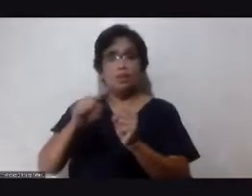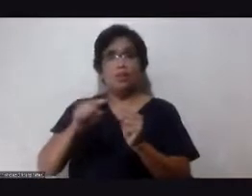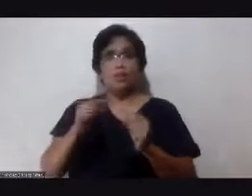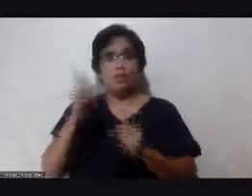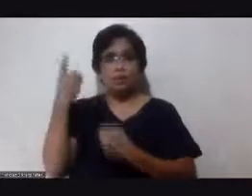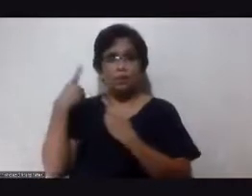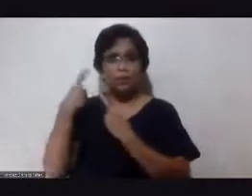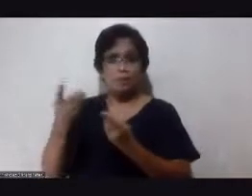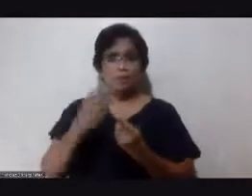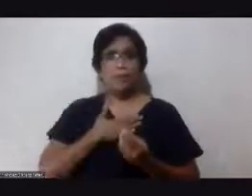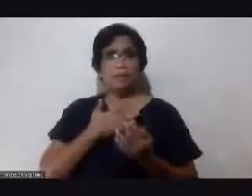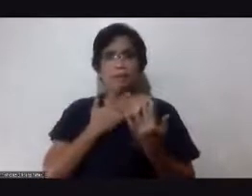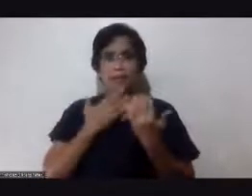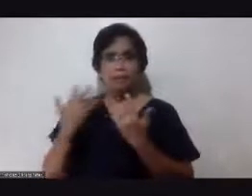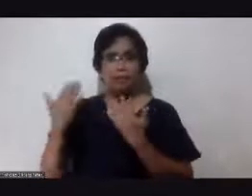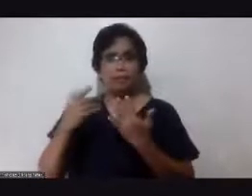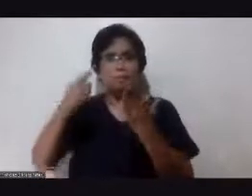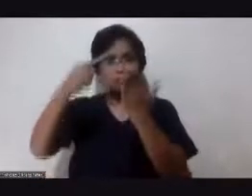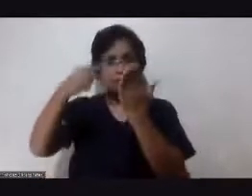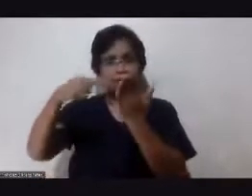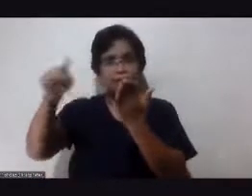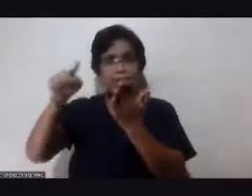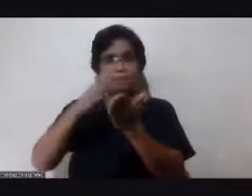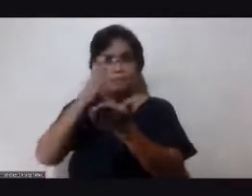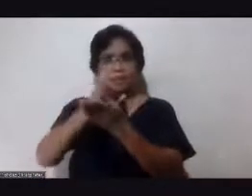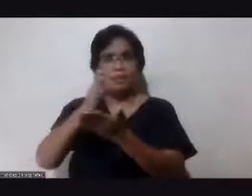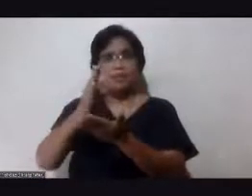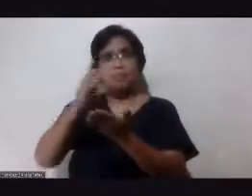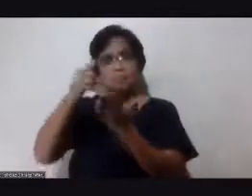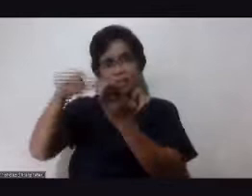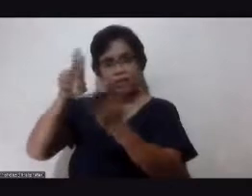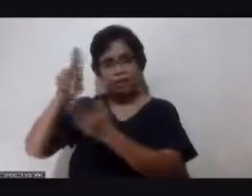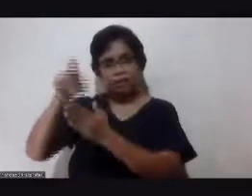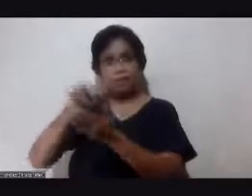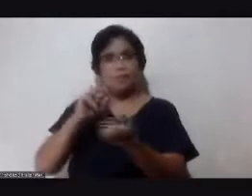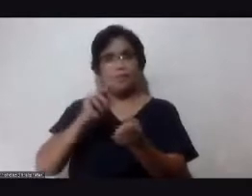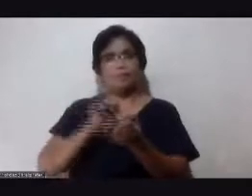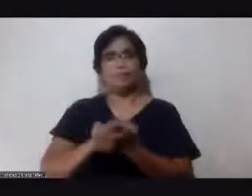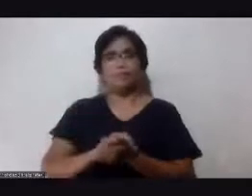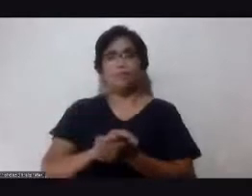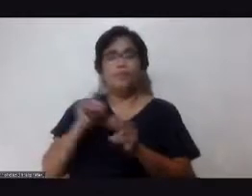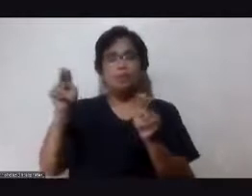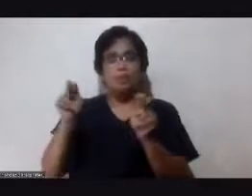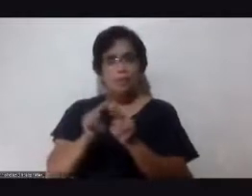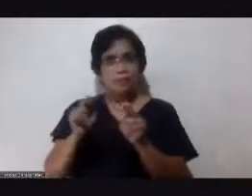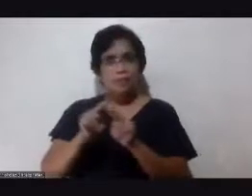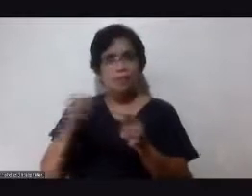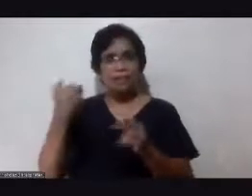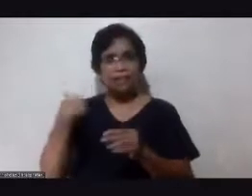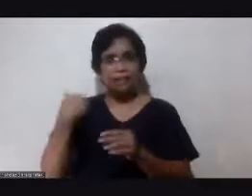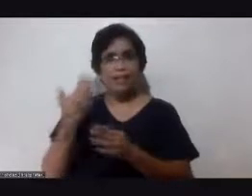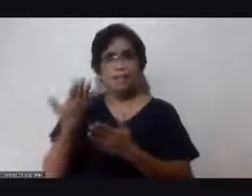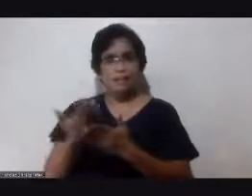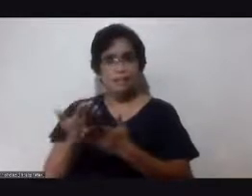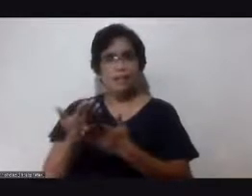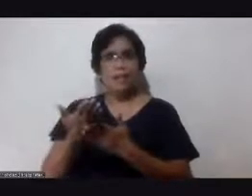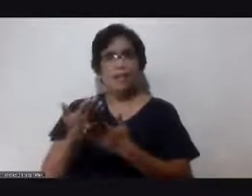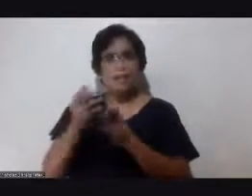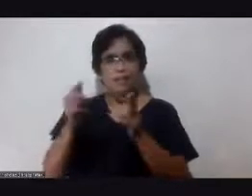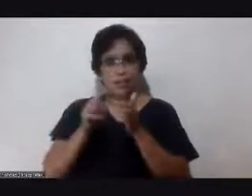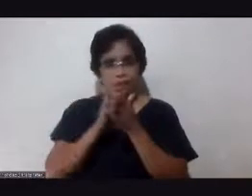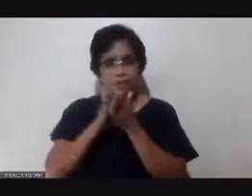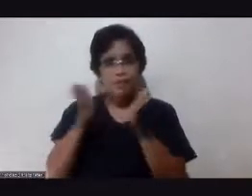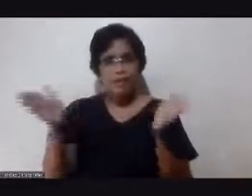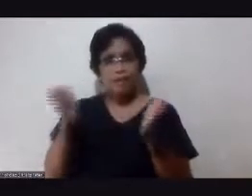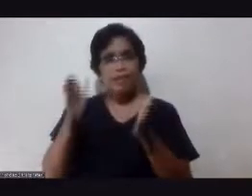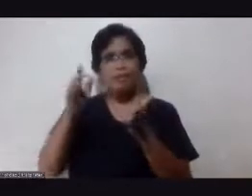up ako okay normally I have a big check up or general check up kunyari nung